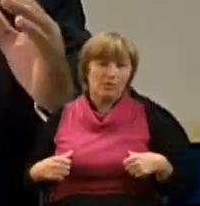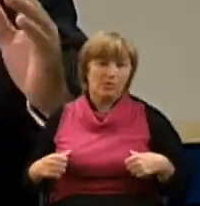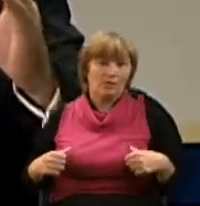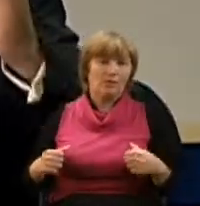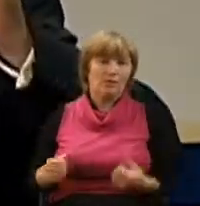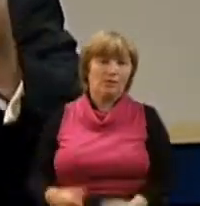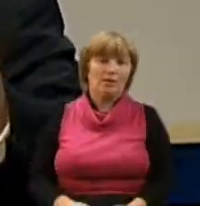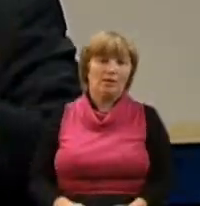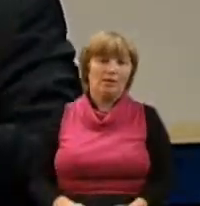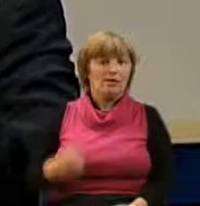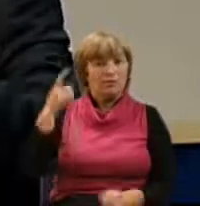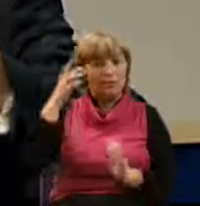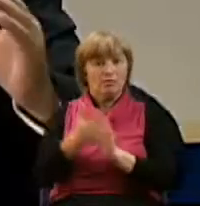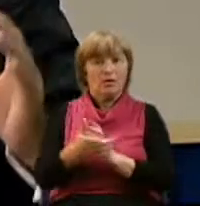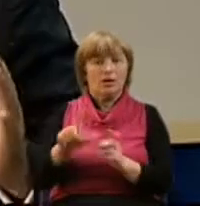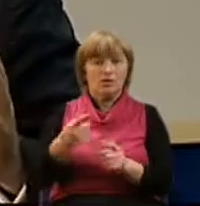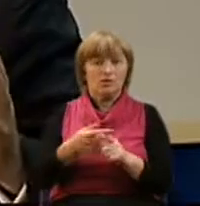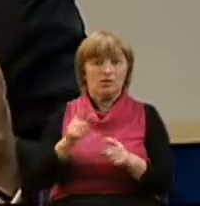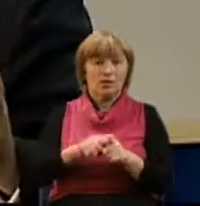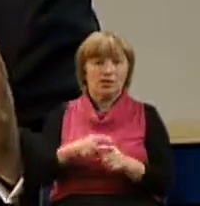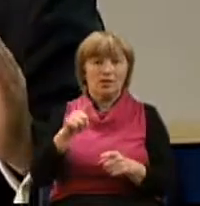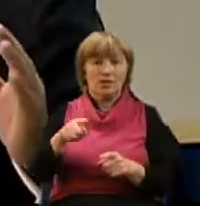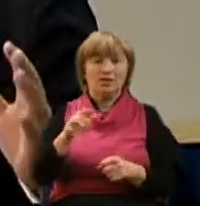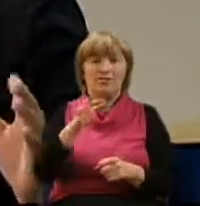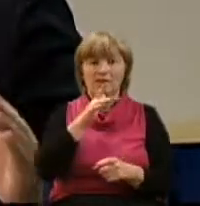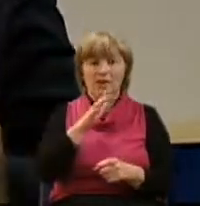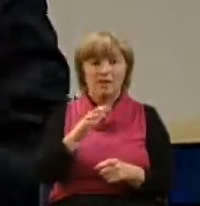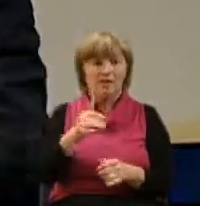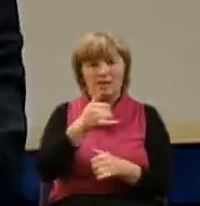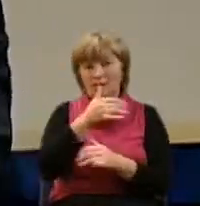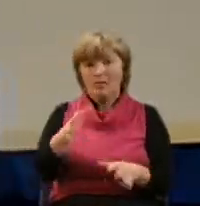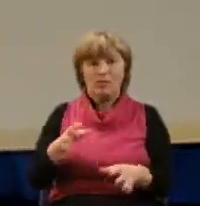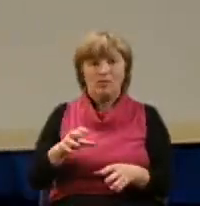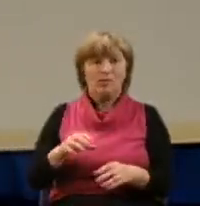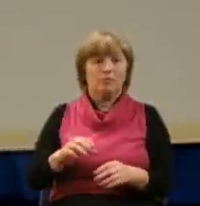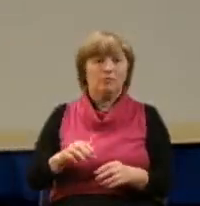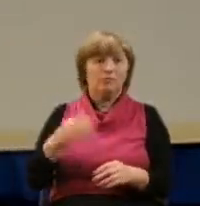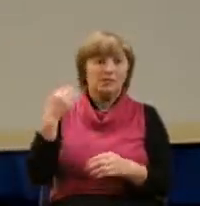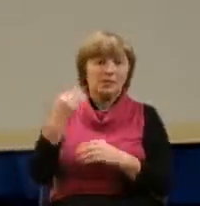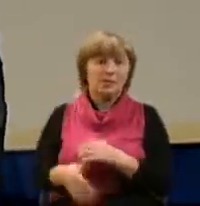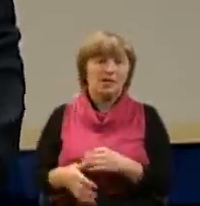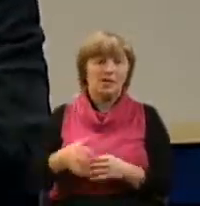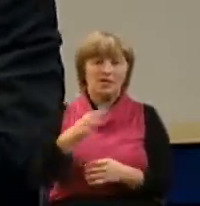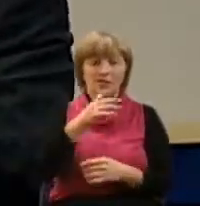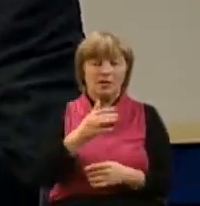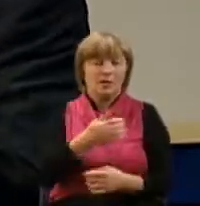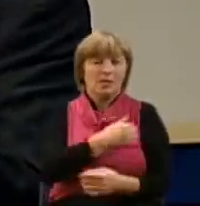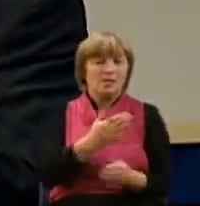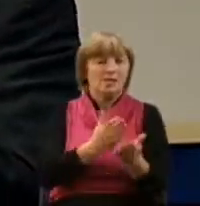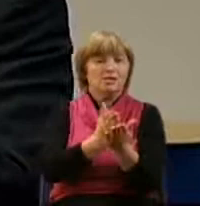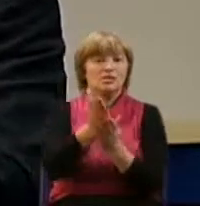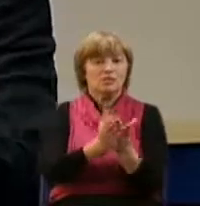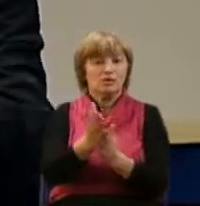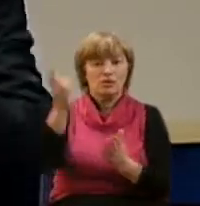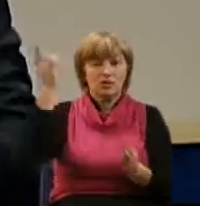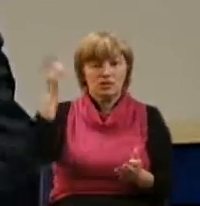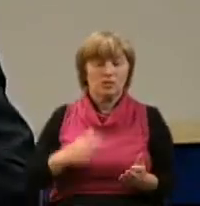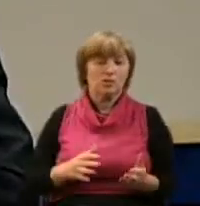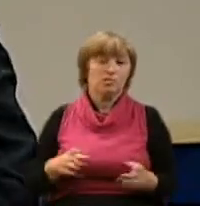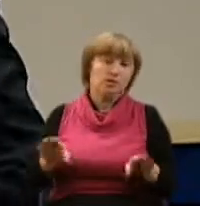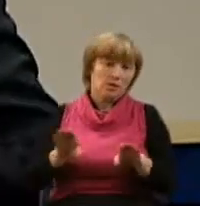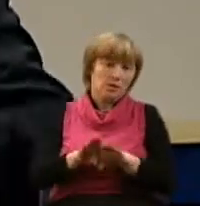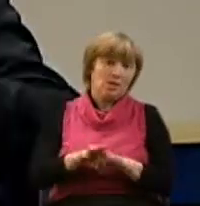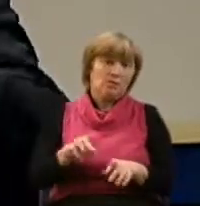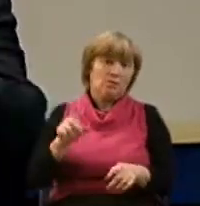понимают, что это их жизнь, это их время, и они не могут пропустить это время. Они хотят служить Господу. Вот с